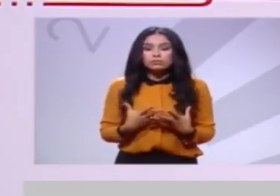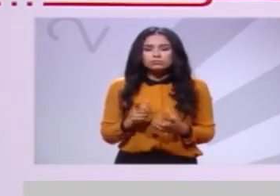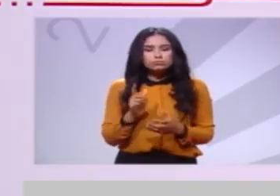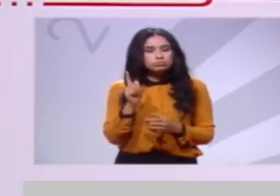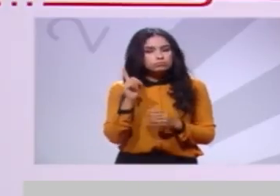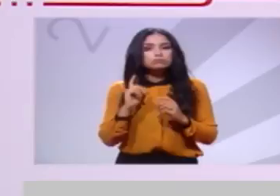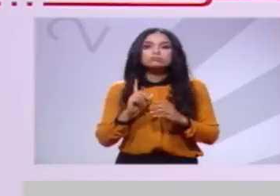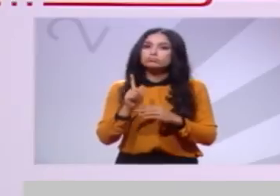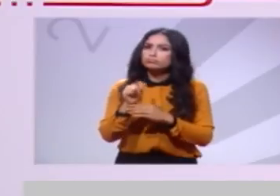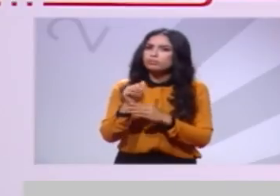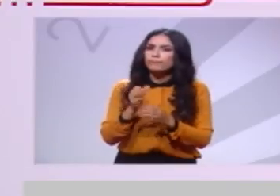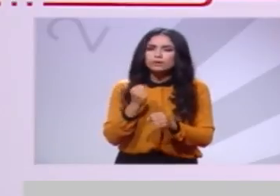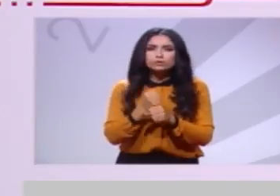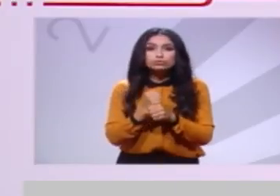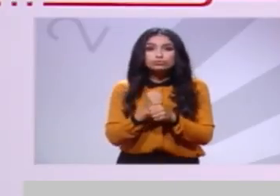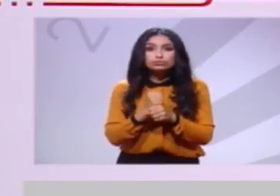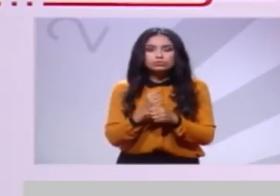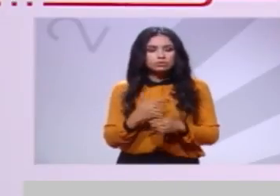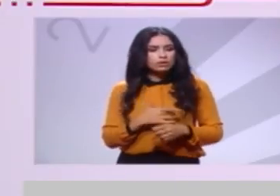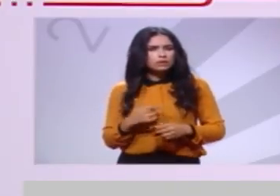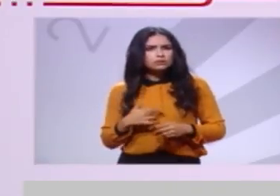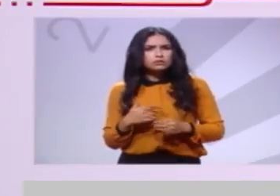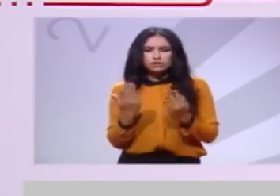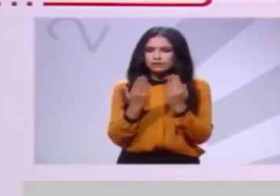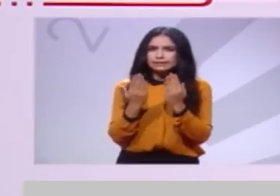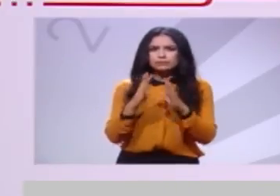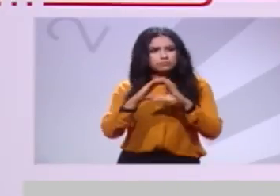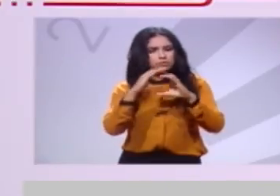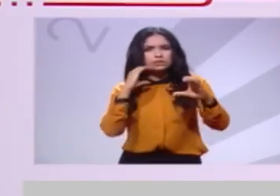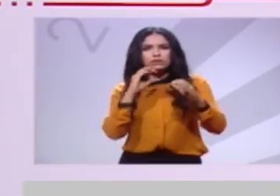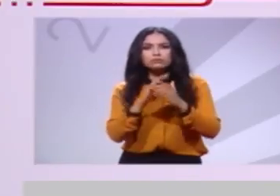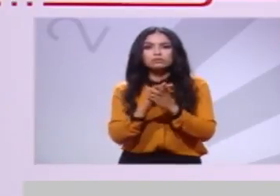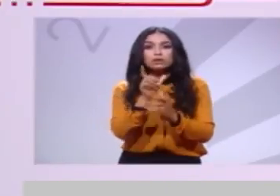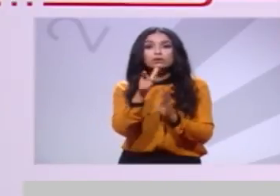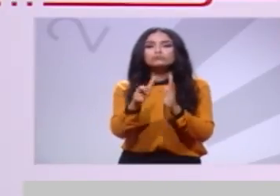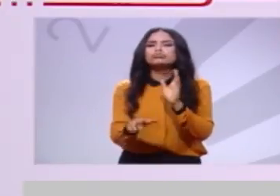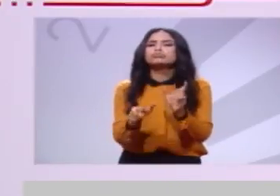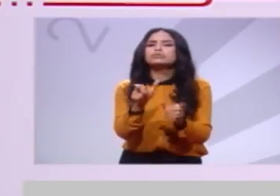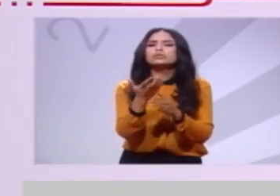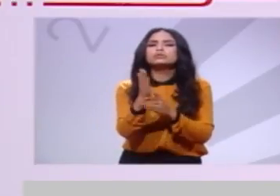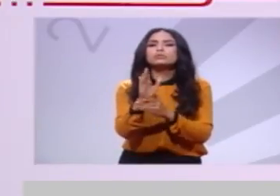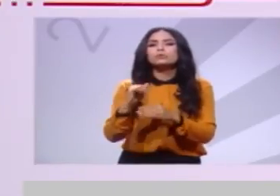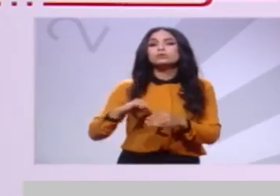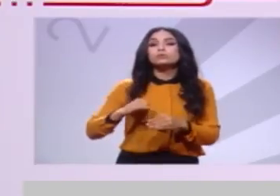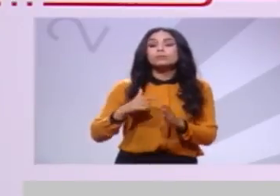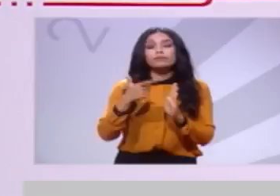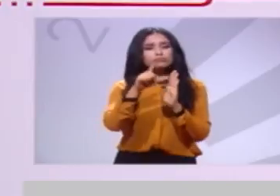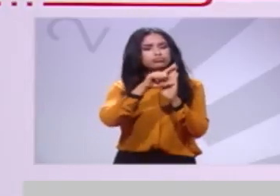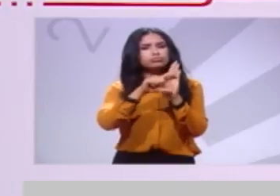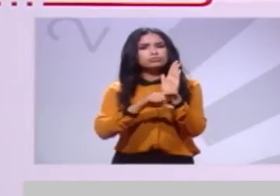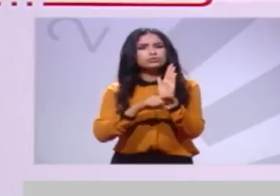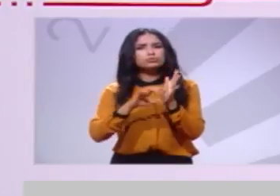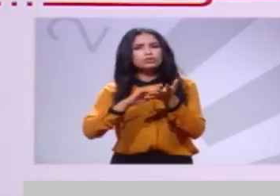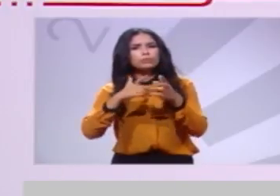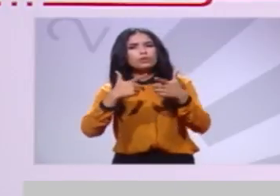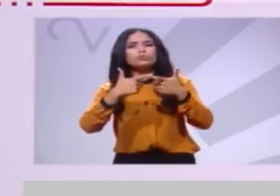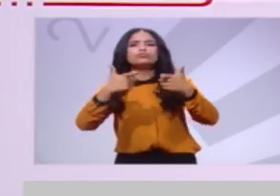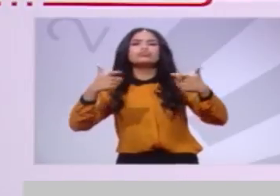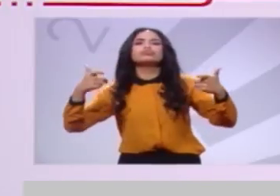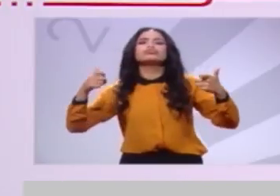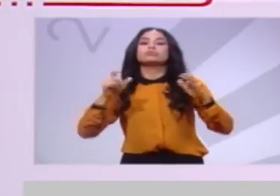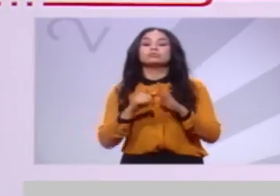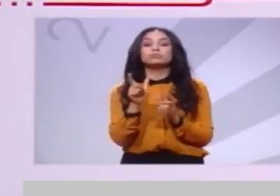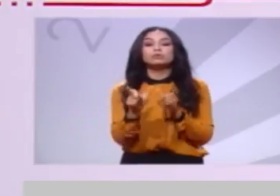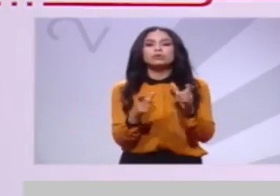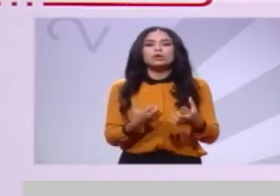شغل صحة تعليم نقل اليوم نواب شباب عنده برنامج متكامل ومتشامل مع متطالبات المواطن التونسي اليوم